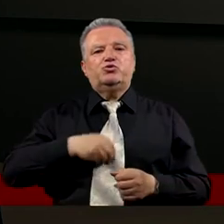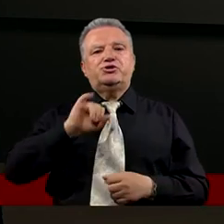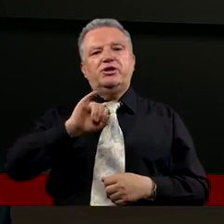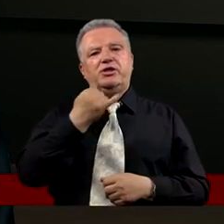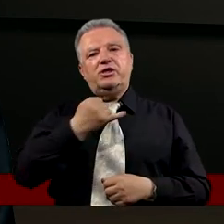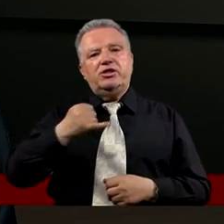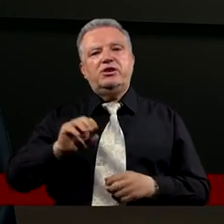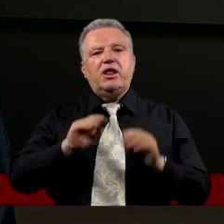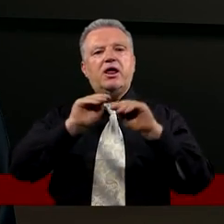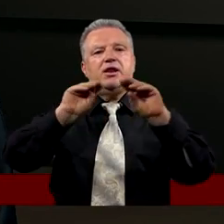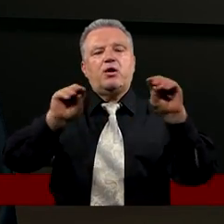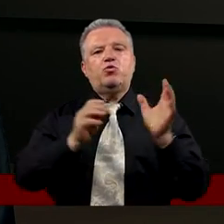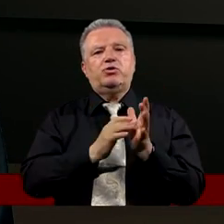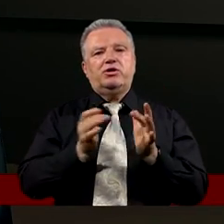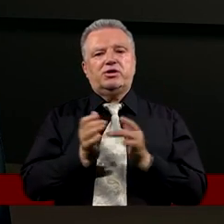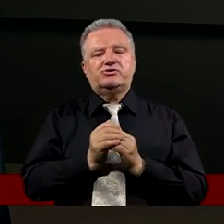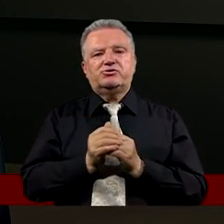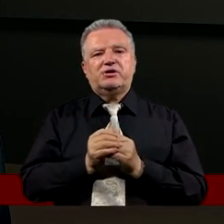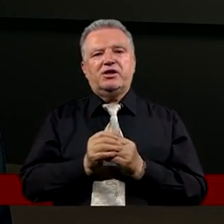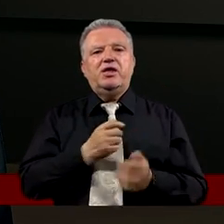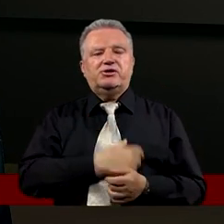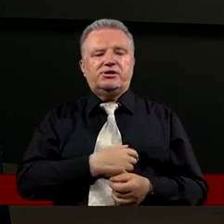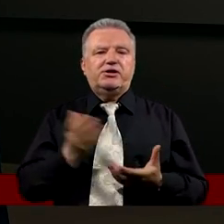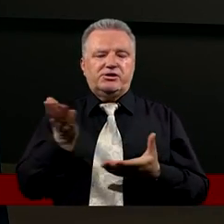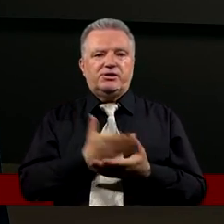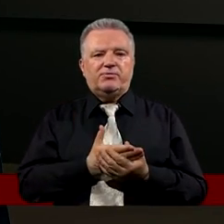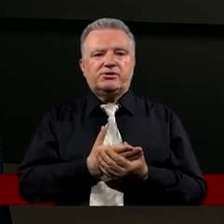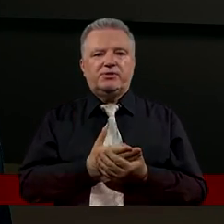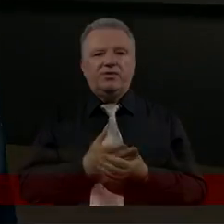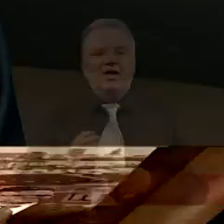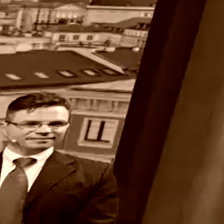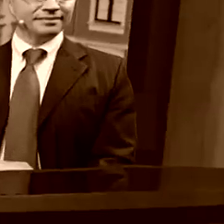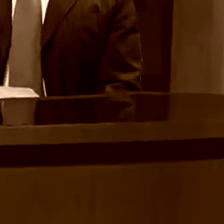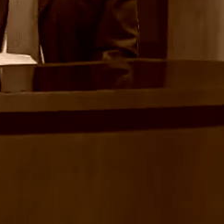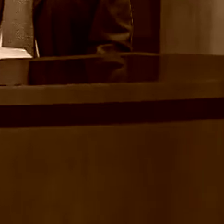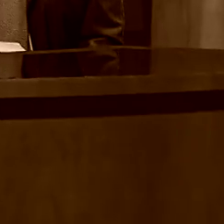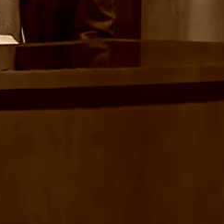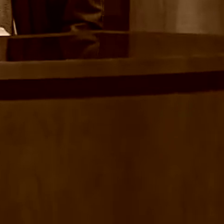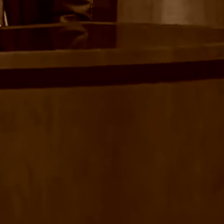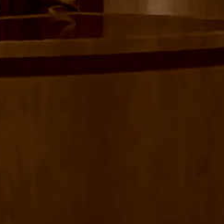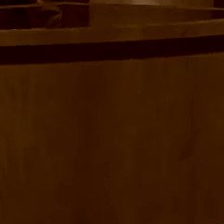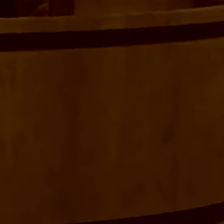I inne Nauki Chrystusa Bardzo serdecznie Zapraszam Dziękujemy